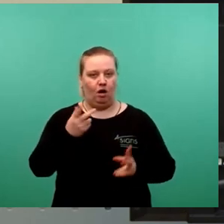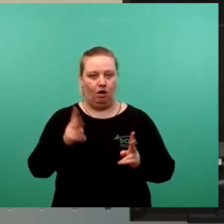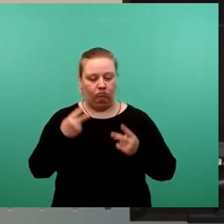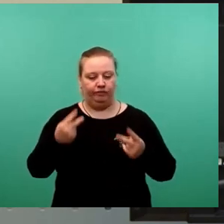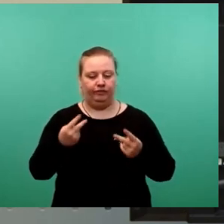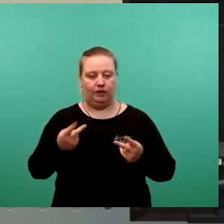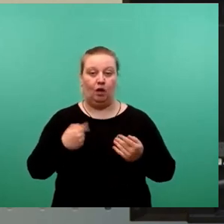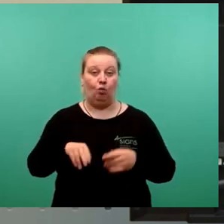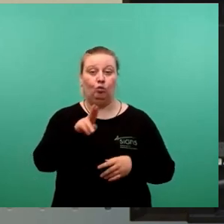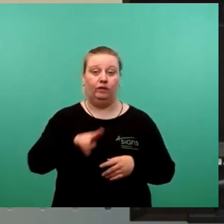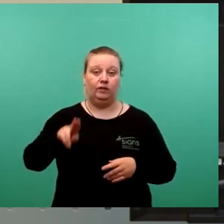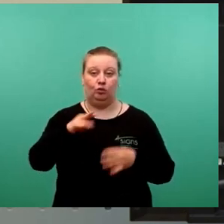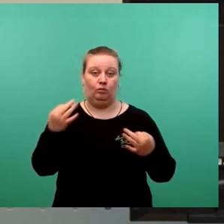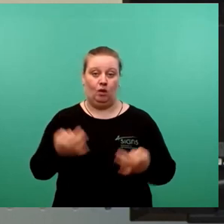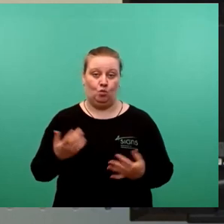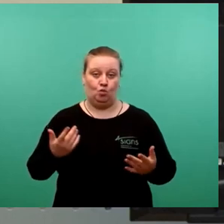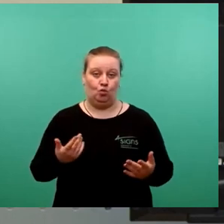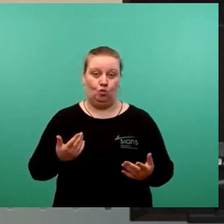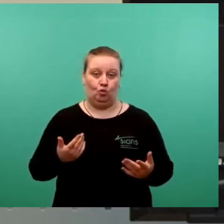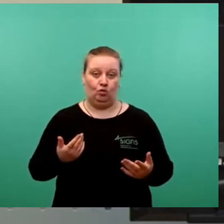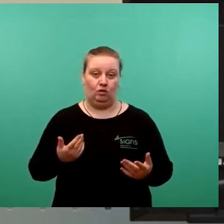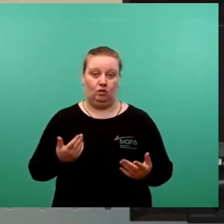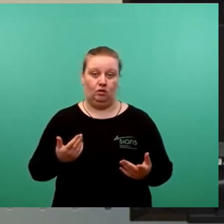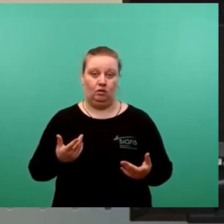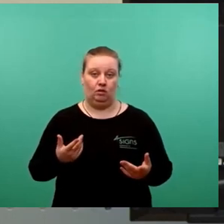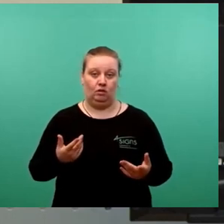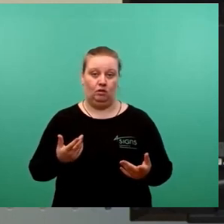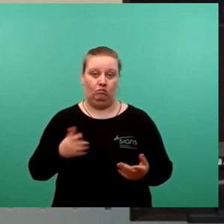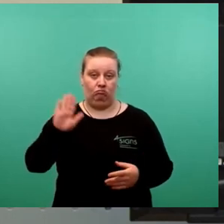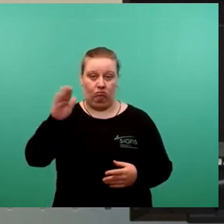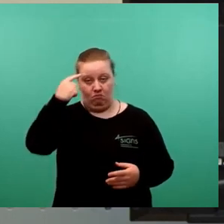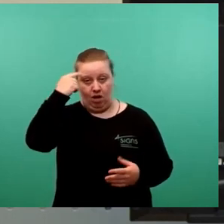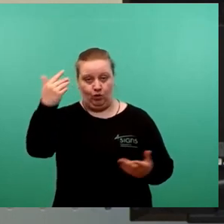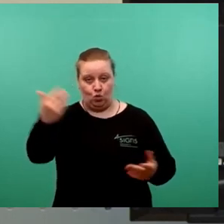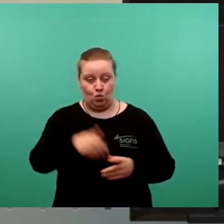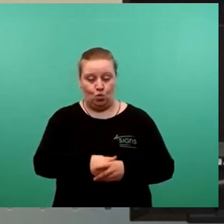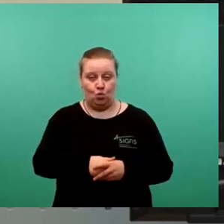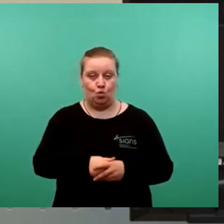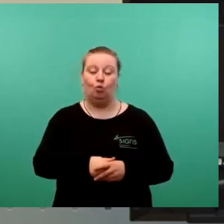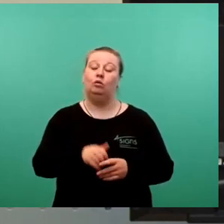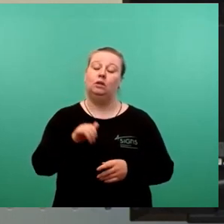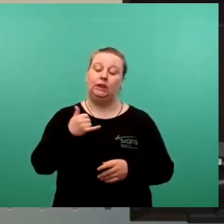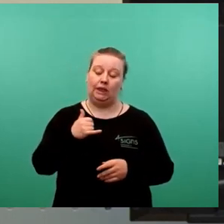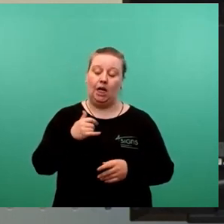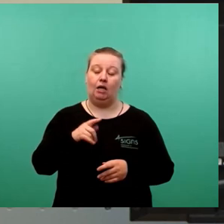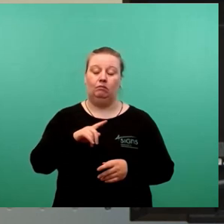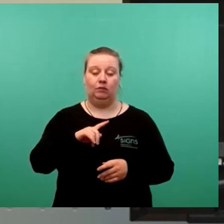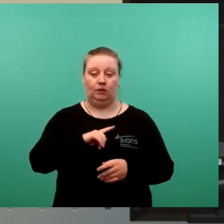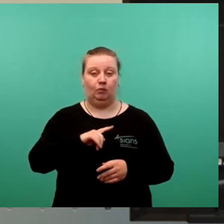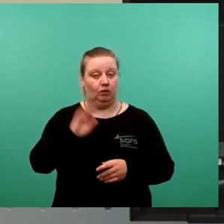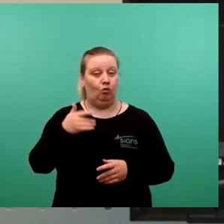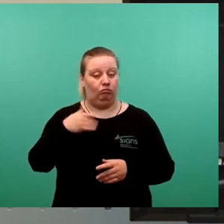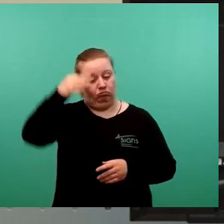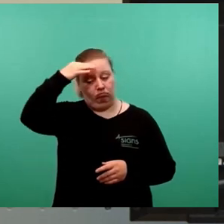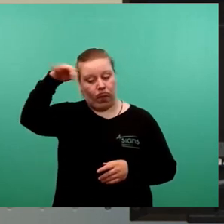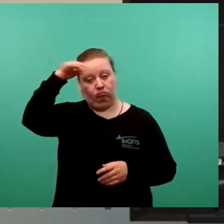ein wesentlicher Standortfaktor, so Frau Prof. Staudinger. Und ja, ich schließe mich ihr auch voll und